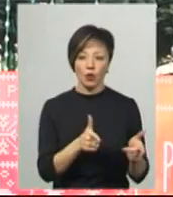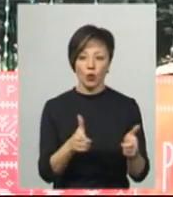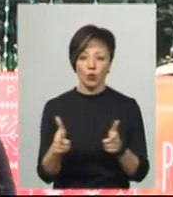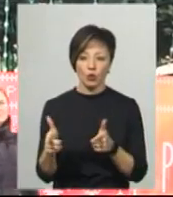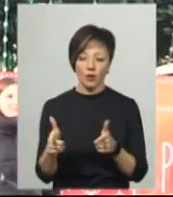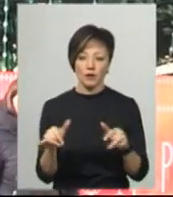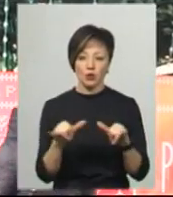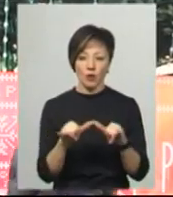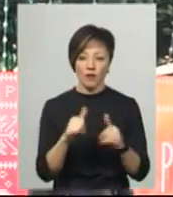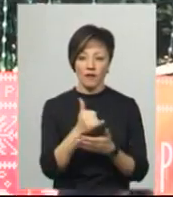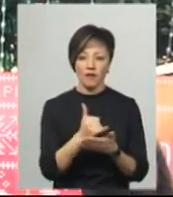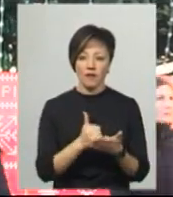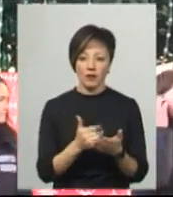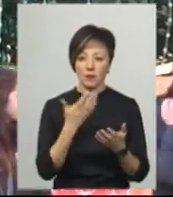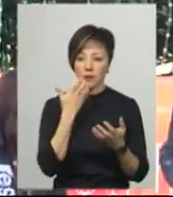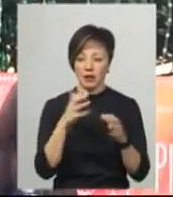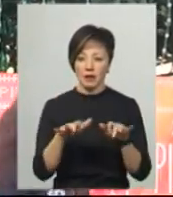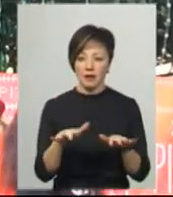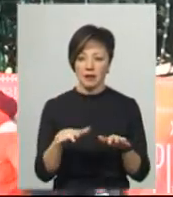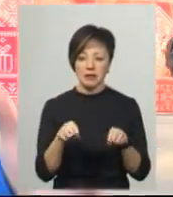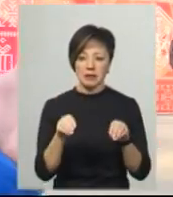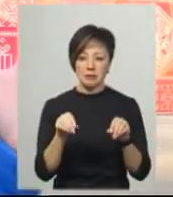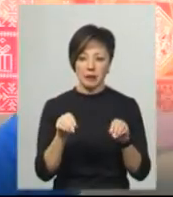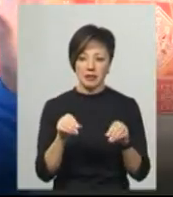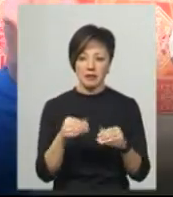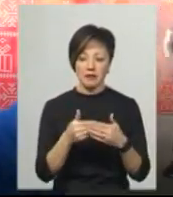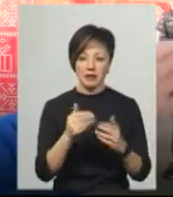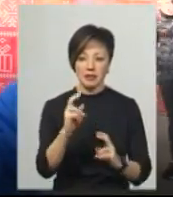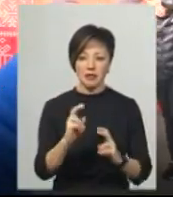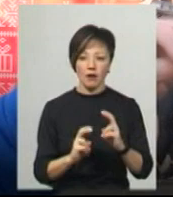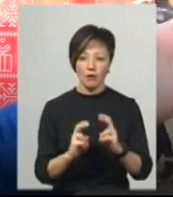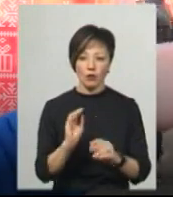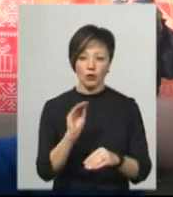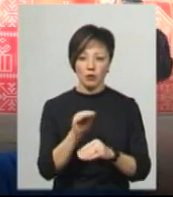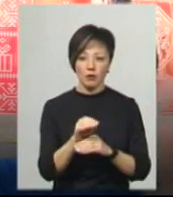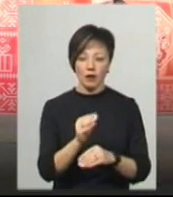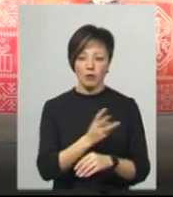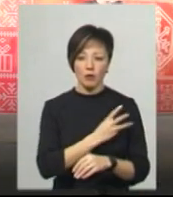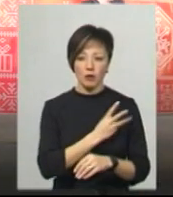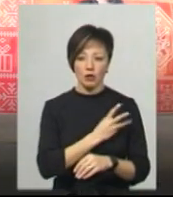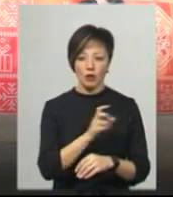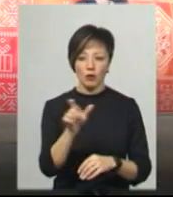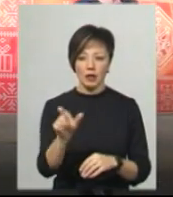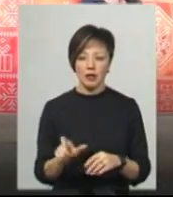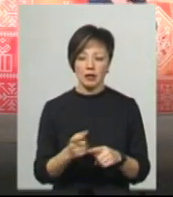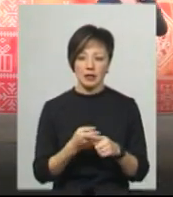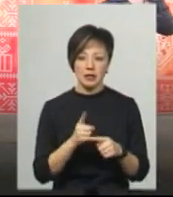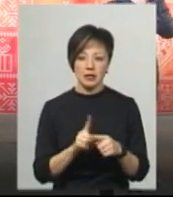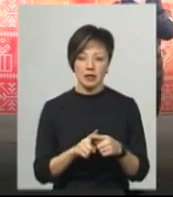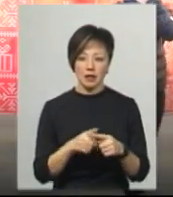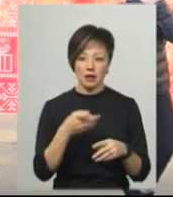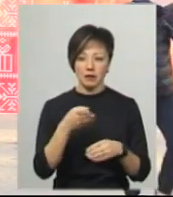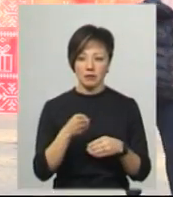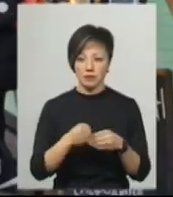Ми його підігріваємо, там вже є спеції самі від заводу. Ми додаємо по бажанню клієнта, це хіба нарізані